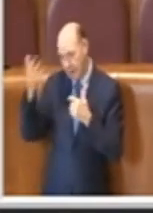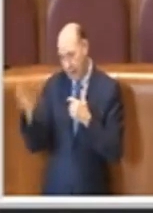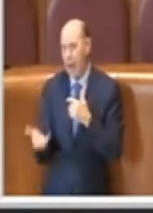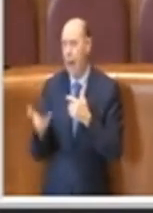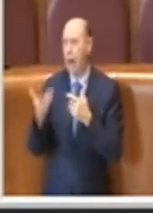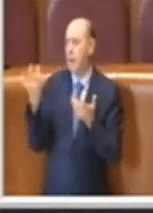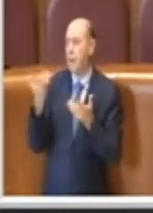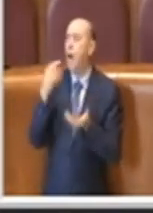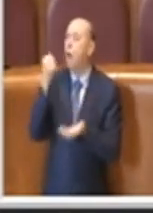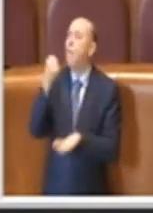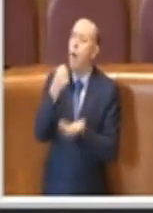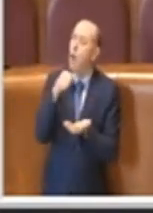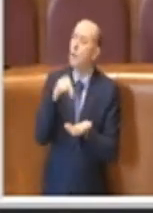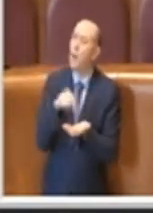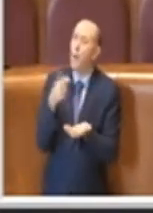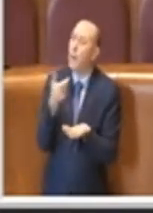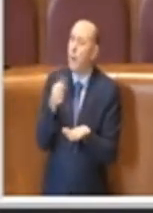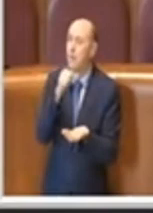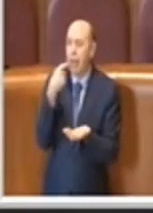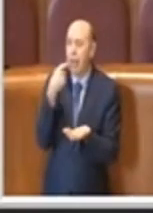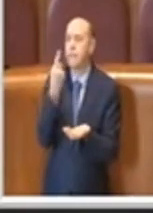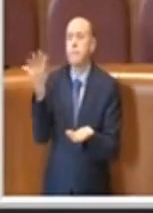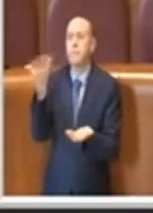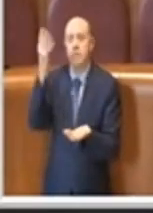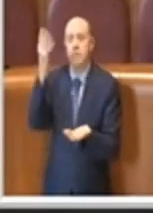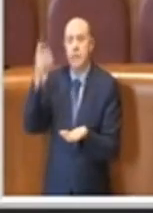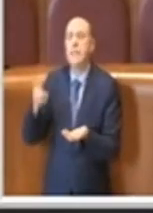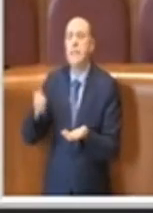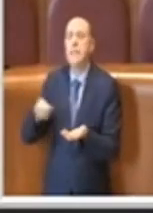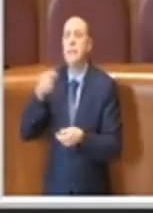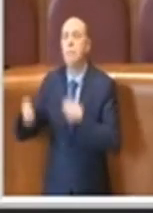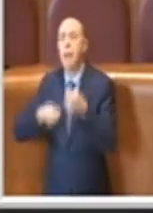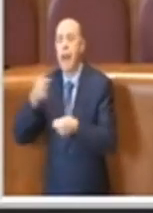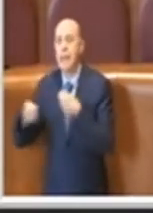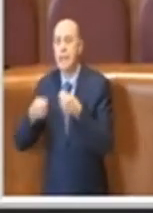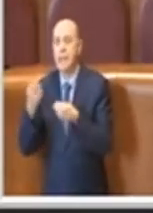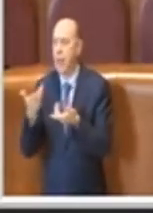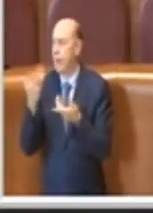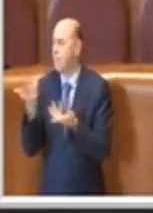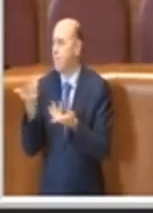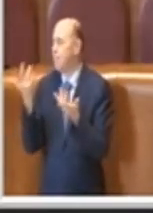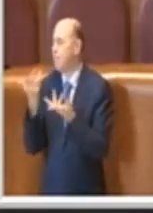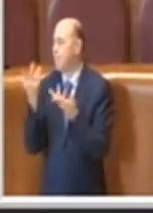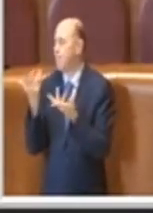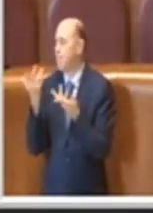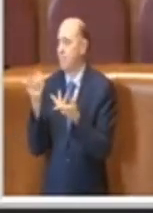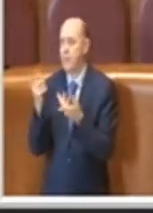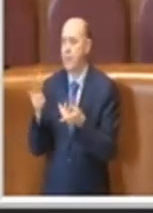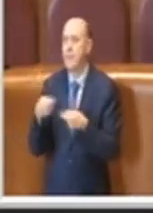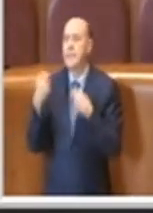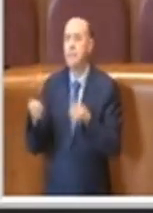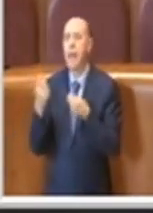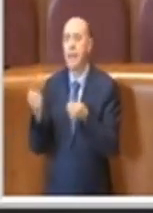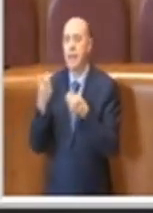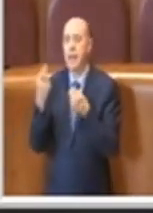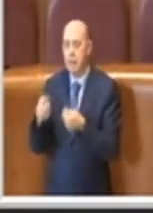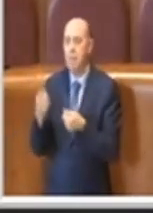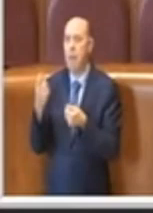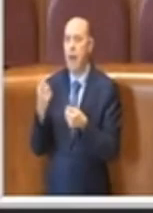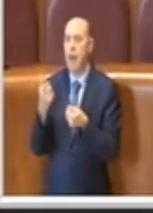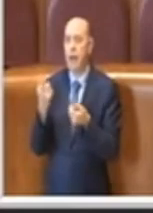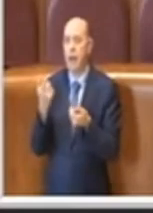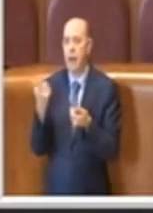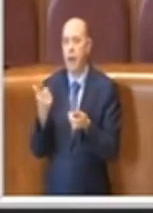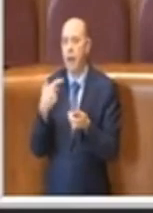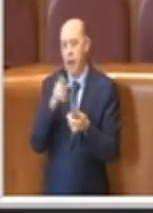un fondo dove appunto andare ad attingere per spese che riguardino sia la sorte